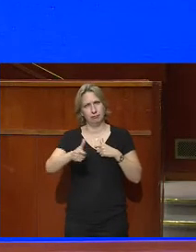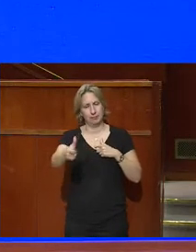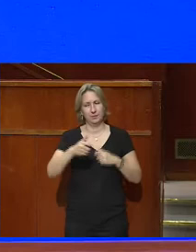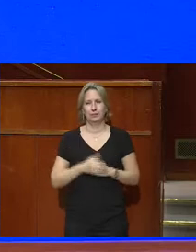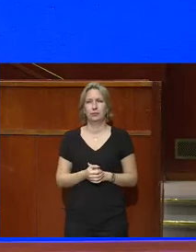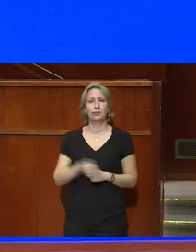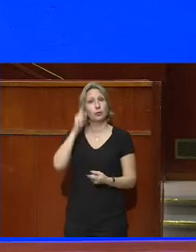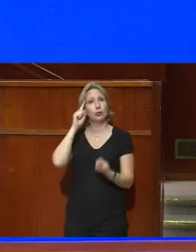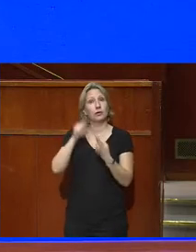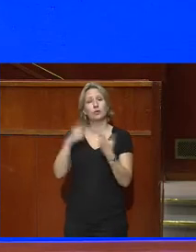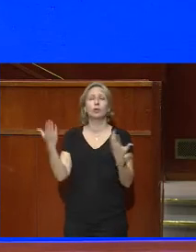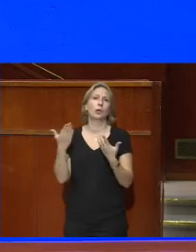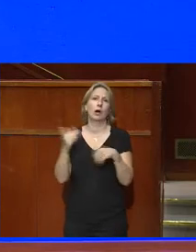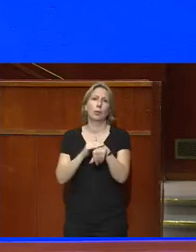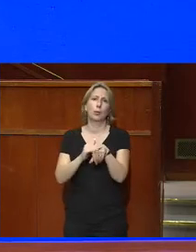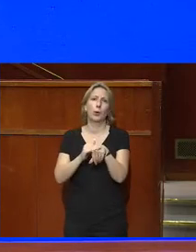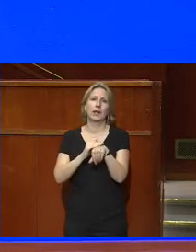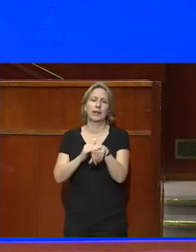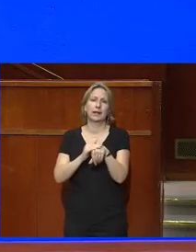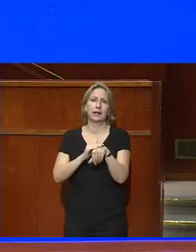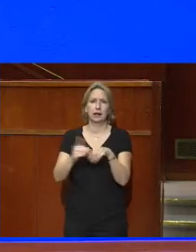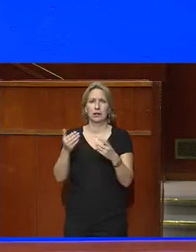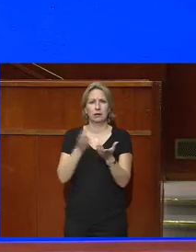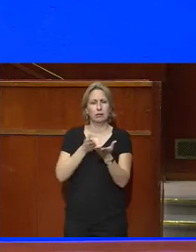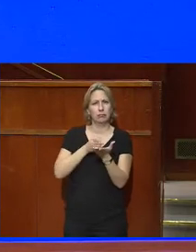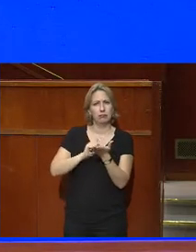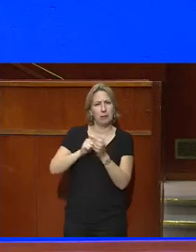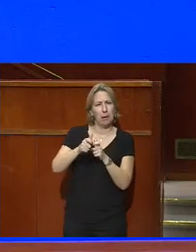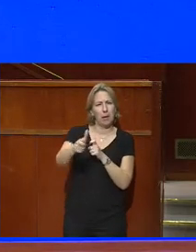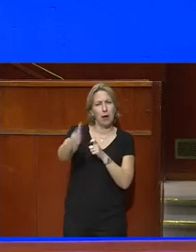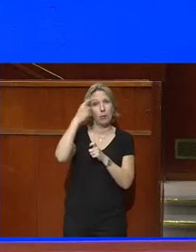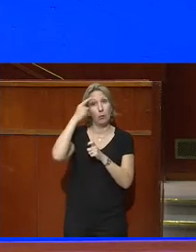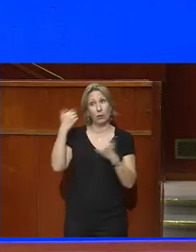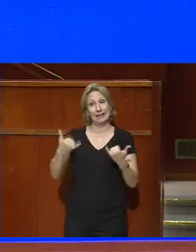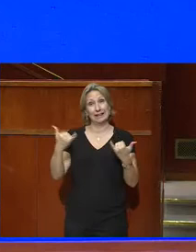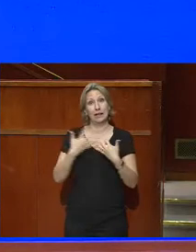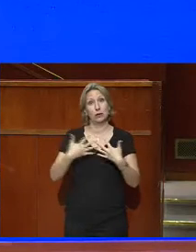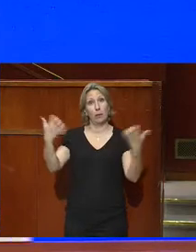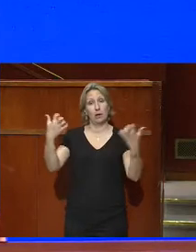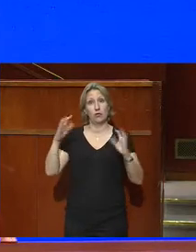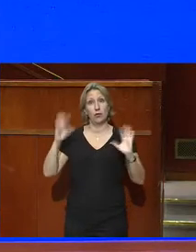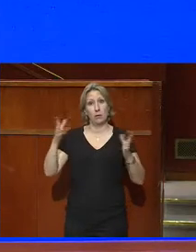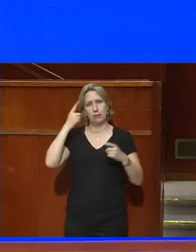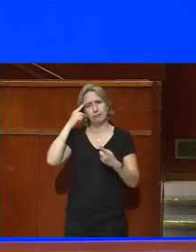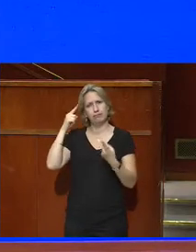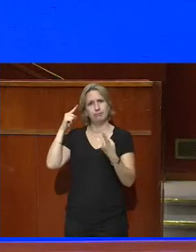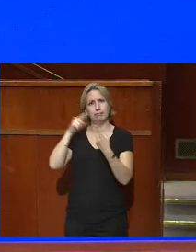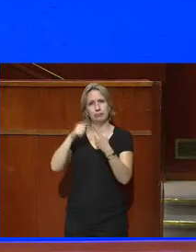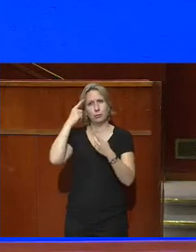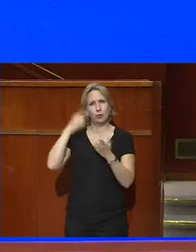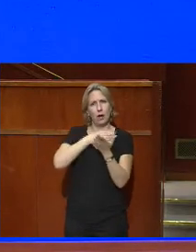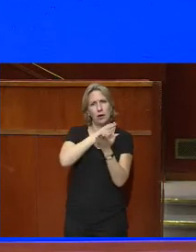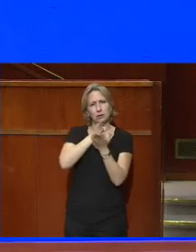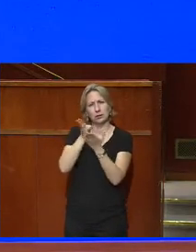Elle a pour objectif de définir la feuille de route de notre Assemblée pour l'année à venir en prenant en compte les grands axes de la politique